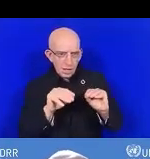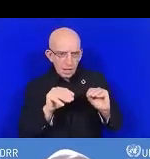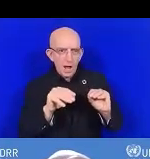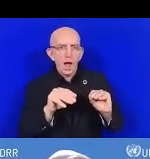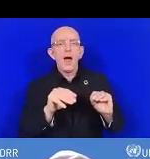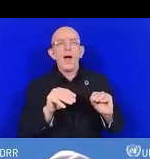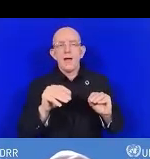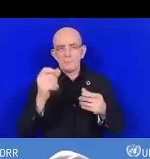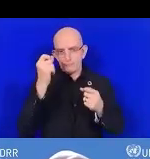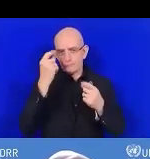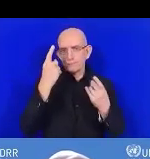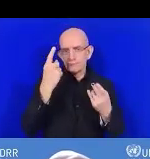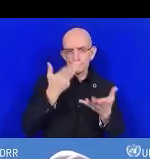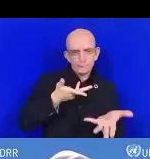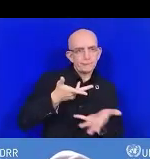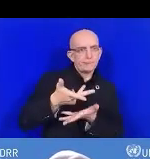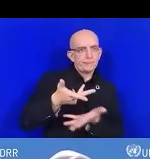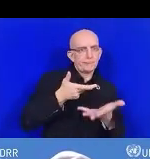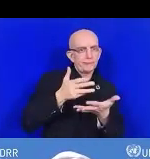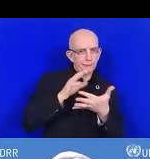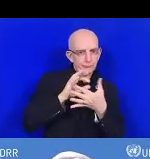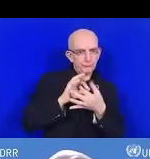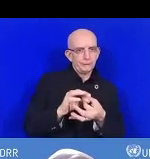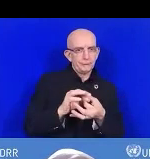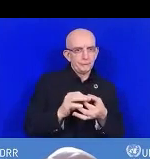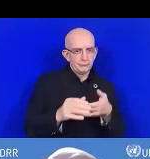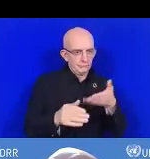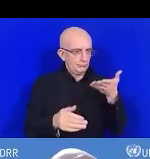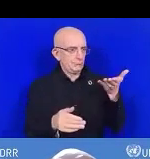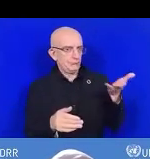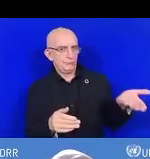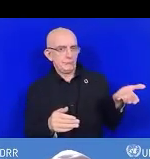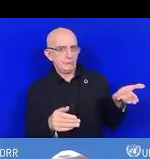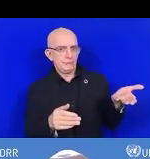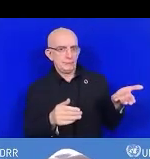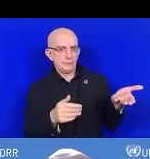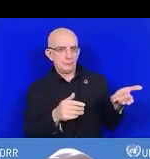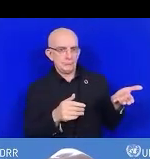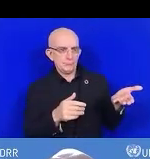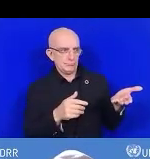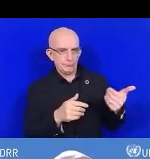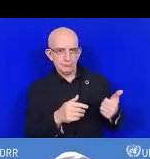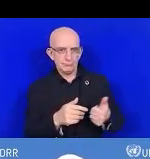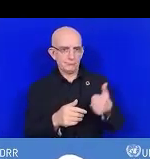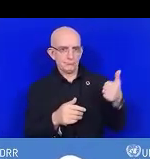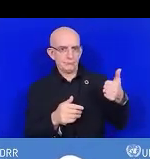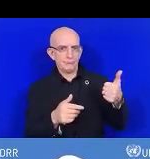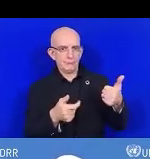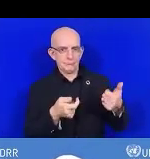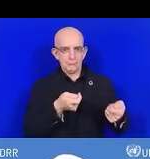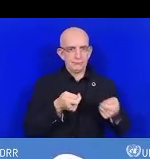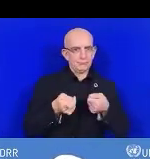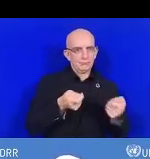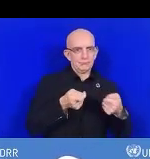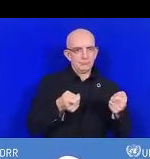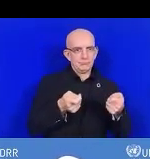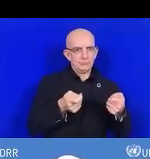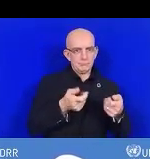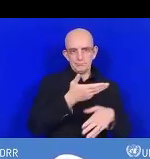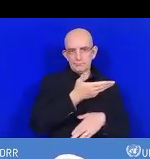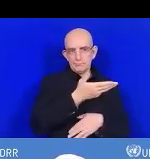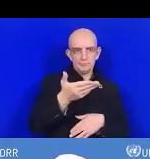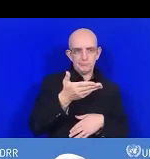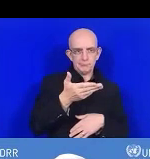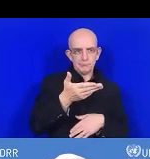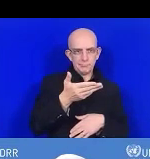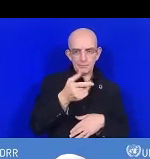parle. L'un des objectifs de ce tableau de